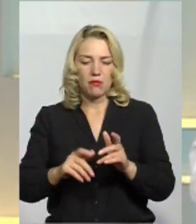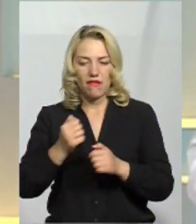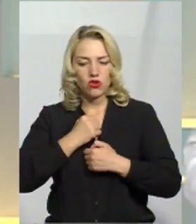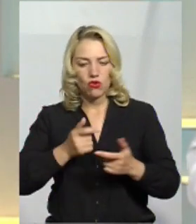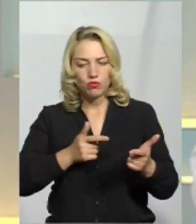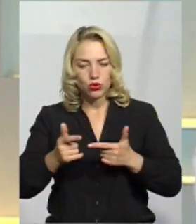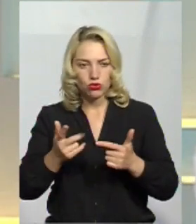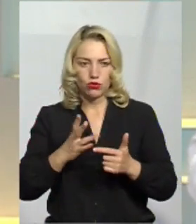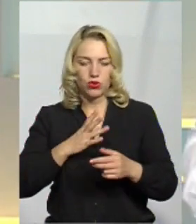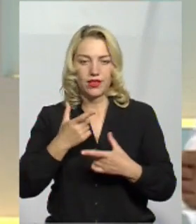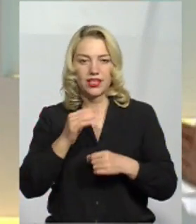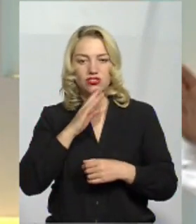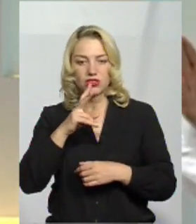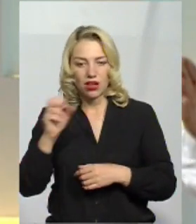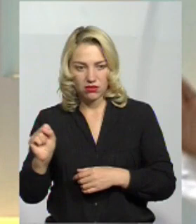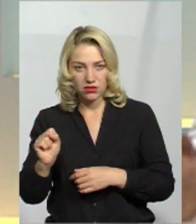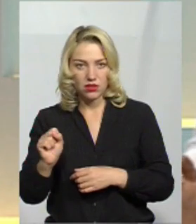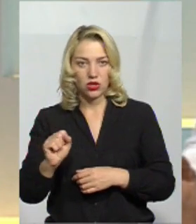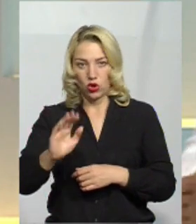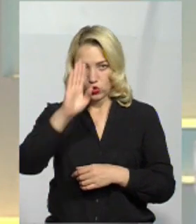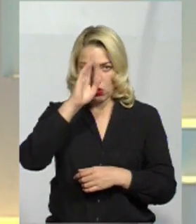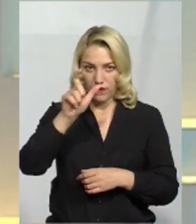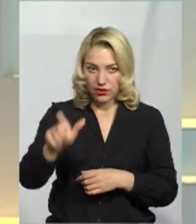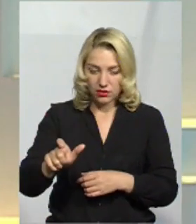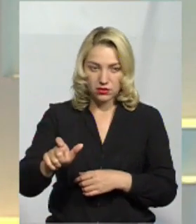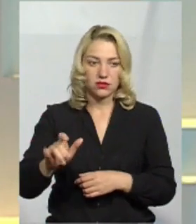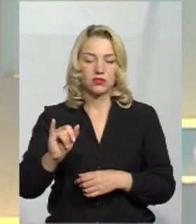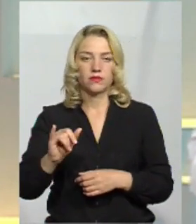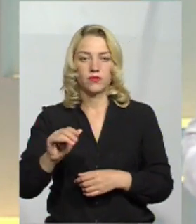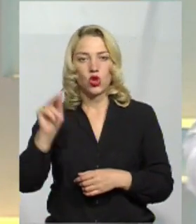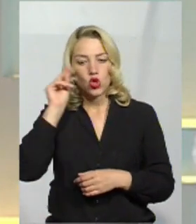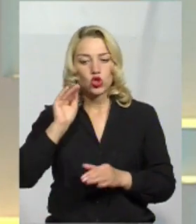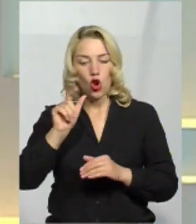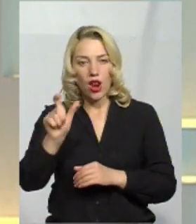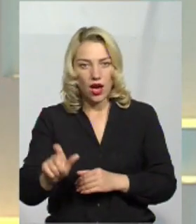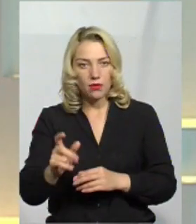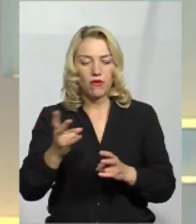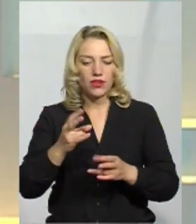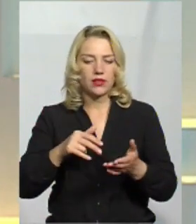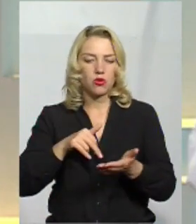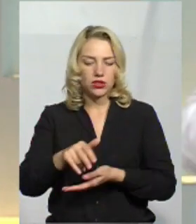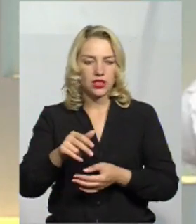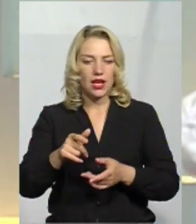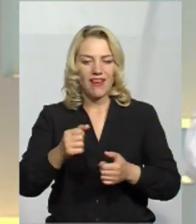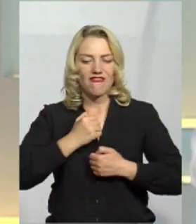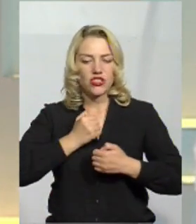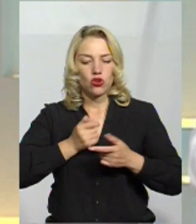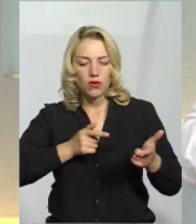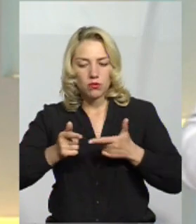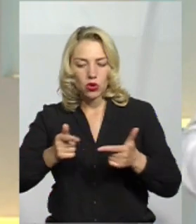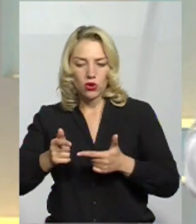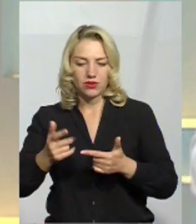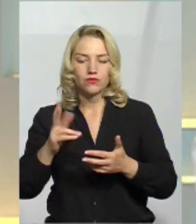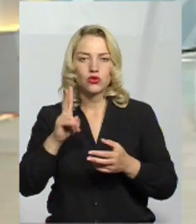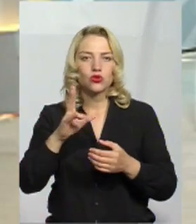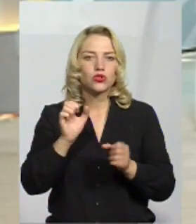підготовки, де жінка, чоловік, школяр пройде певну військову підготовку по певних етапах, хто